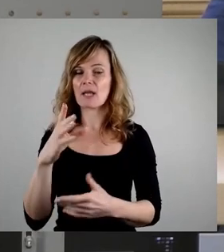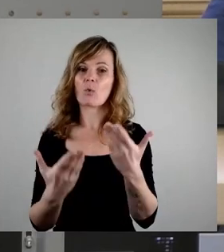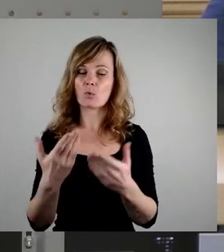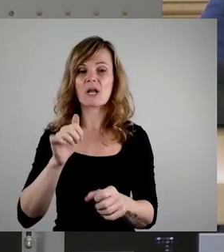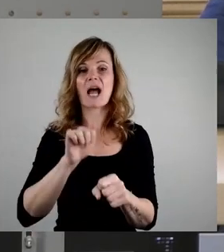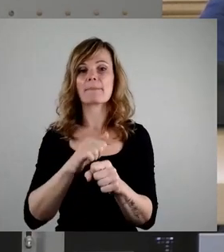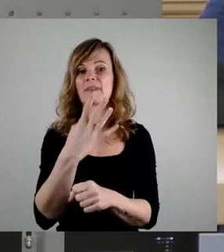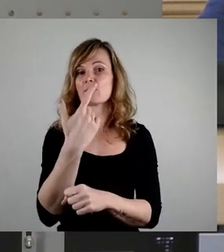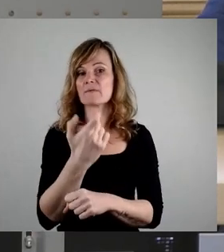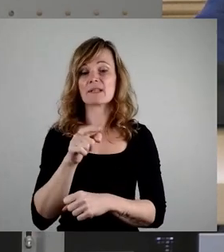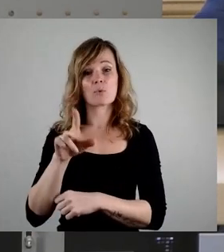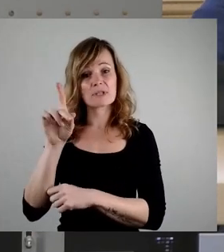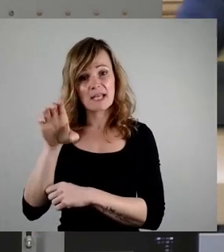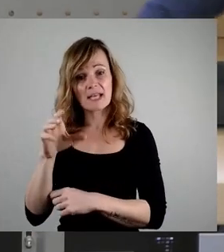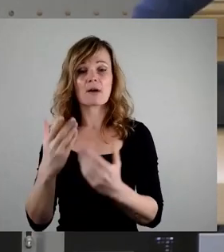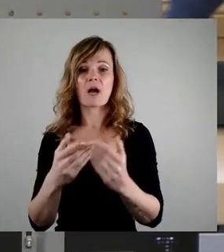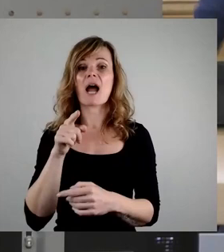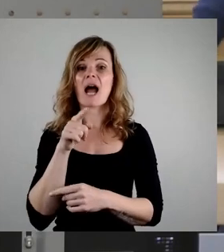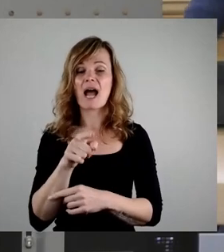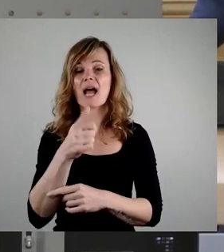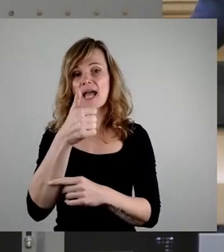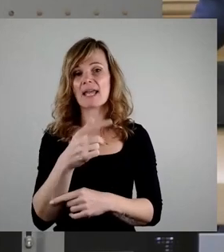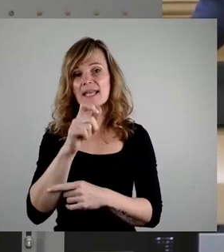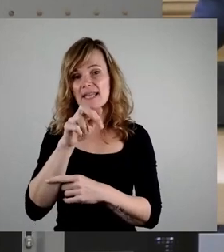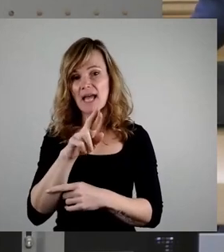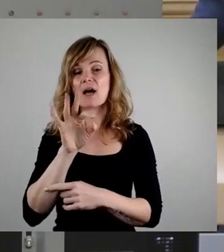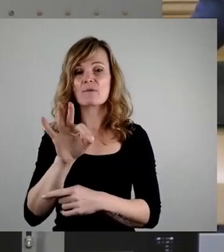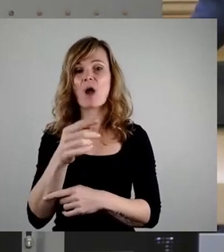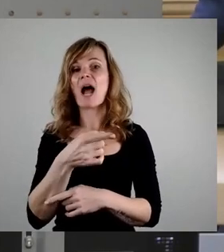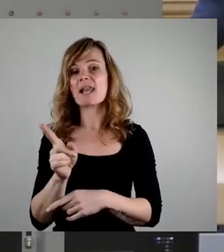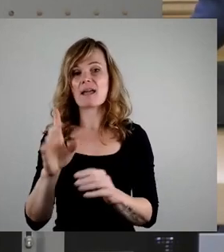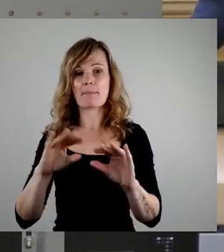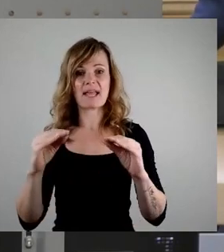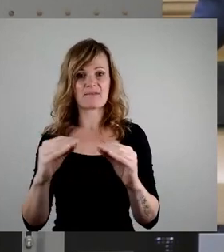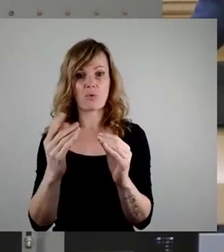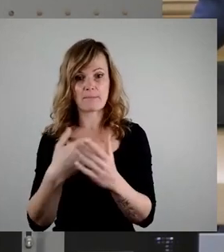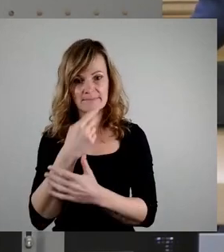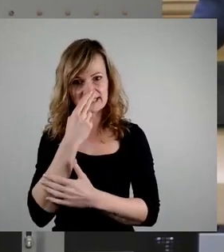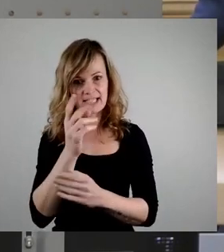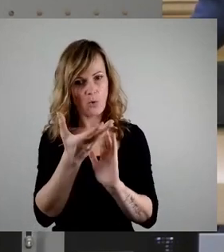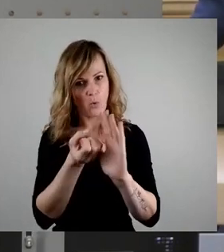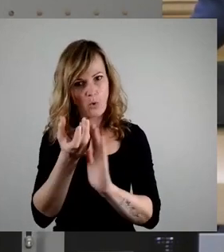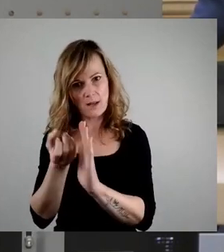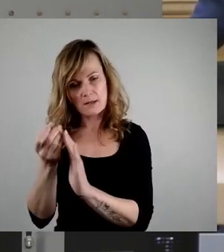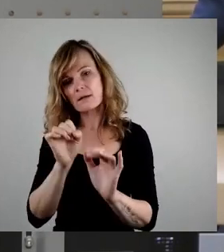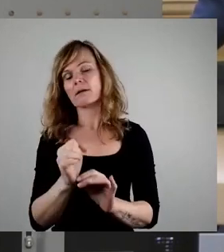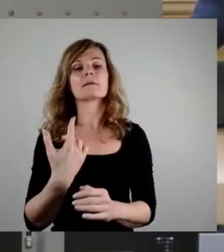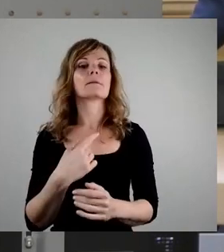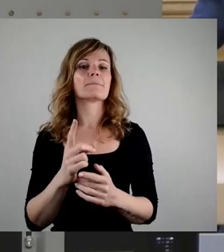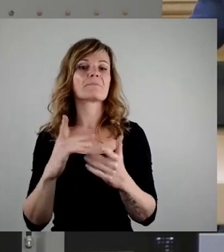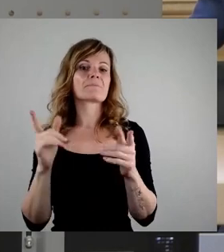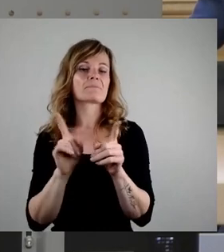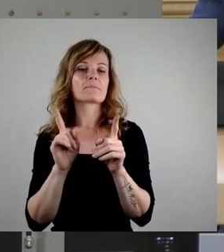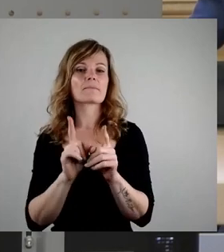die ich auf sogenannten Einer-für-alle-Plattformen finde, wo ich mein Anliegen letzten Endes in eine Bildschirmmaske